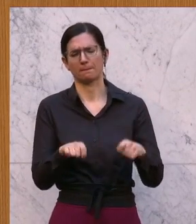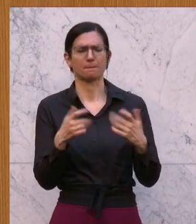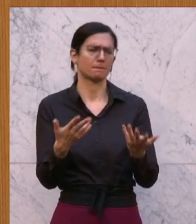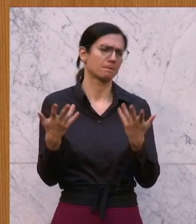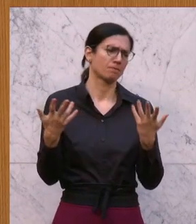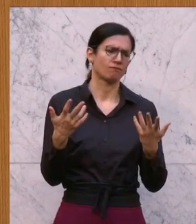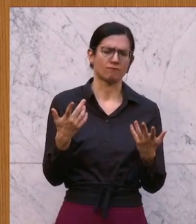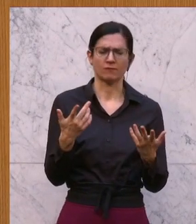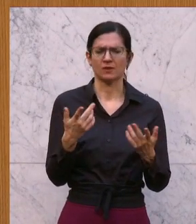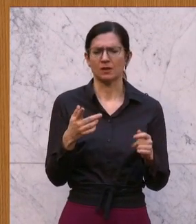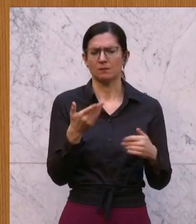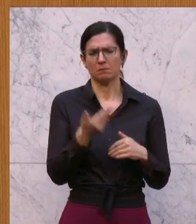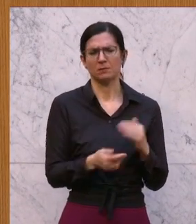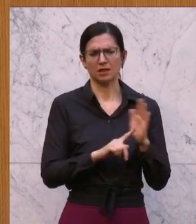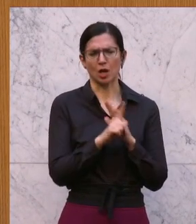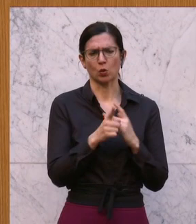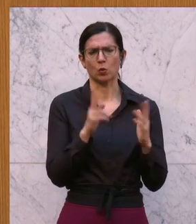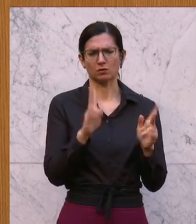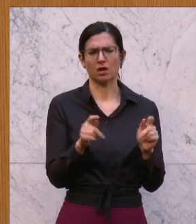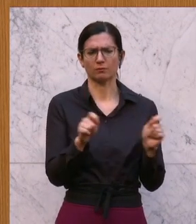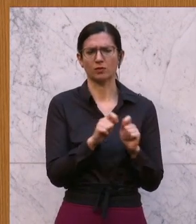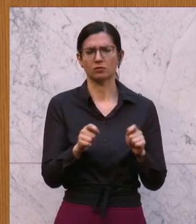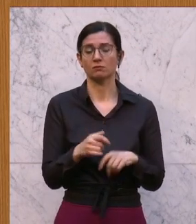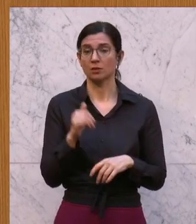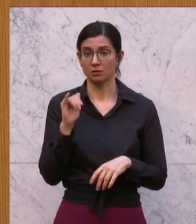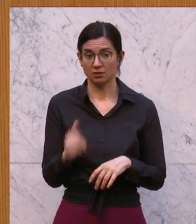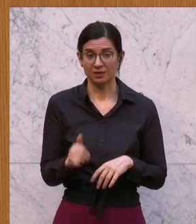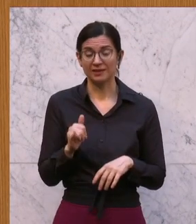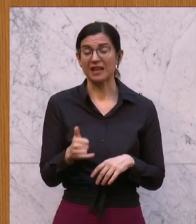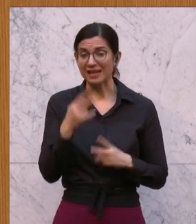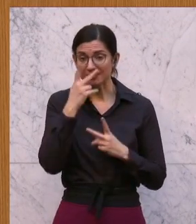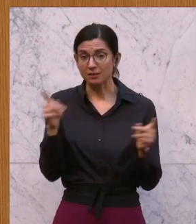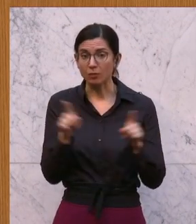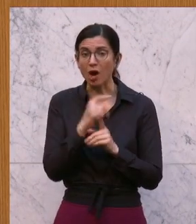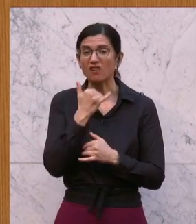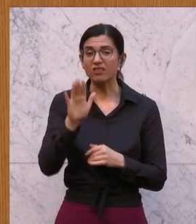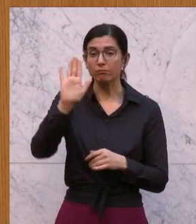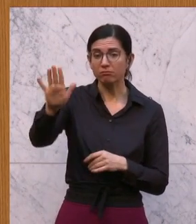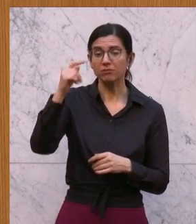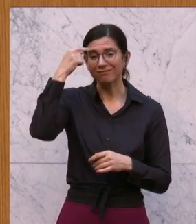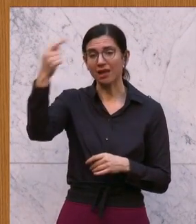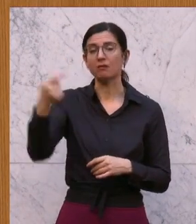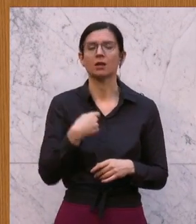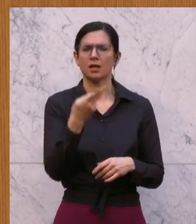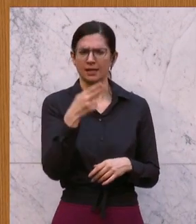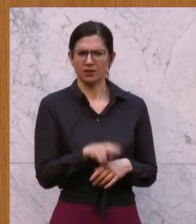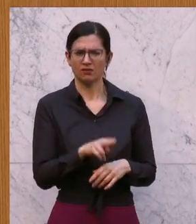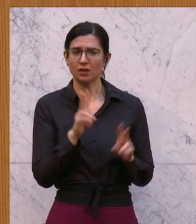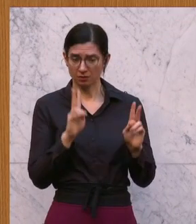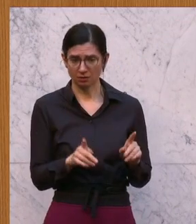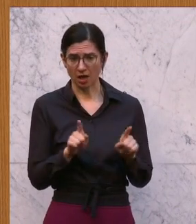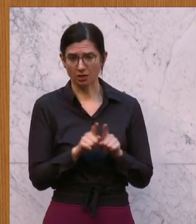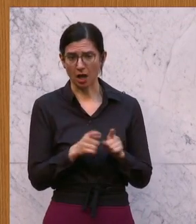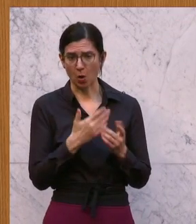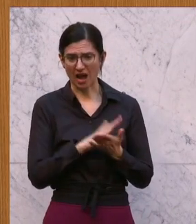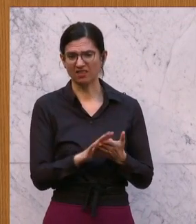Mieterhöhung aussetzen. Ja, da sieht man auch, wie die ÖVP denkt. Wien könnte es sich in der Tat leicht